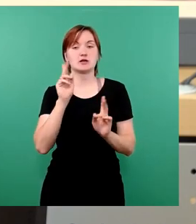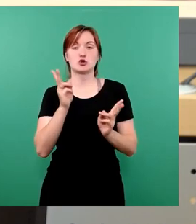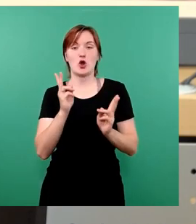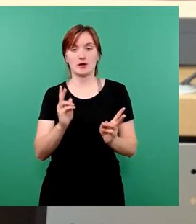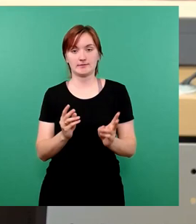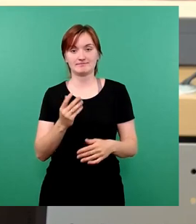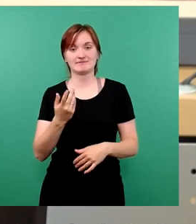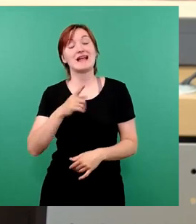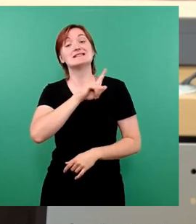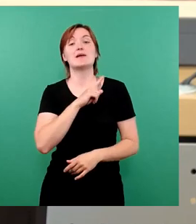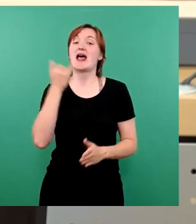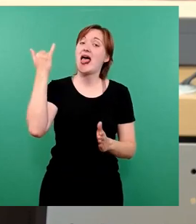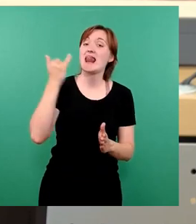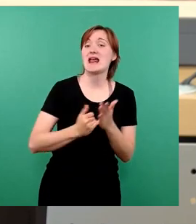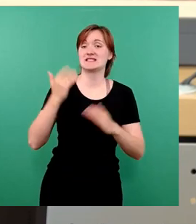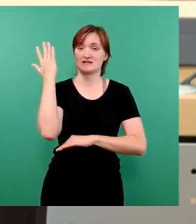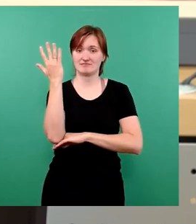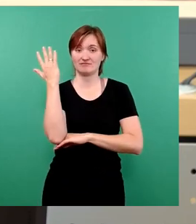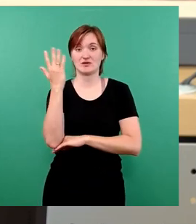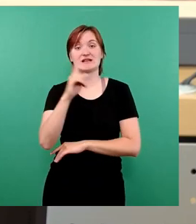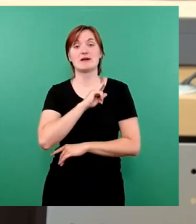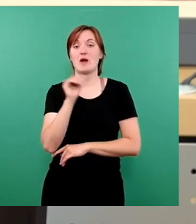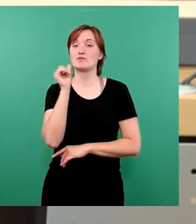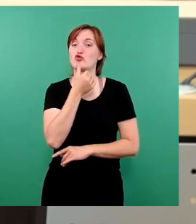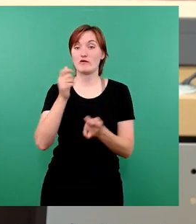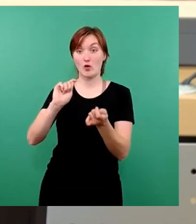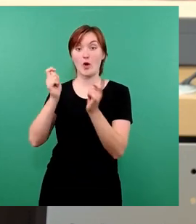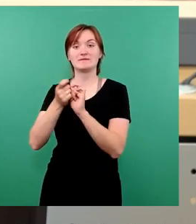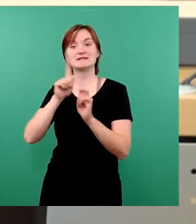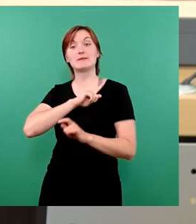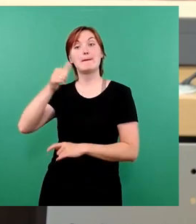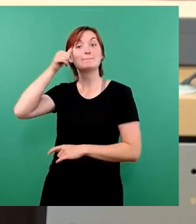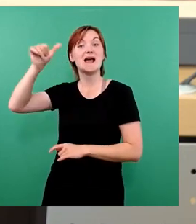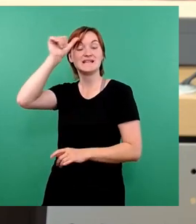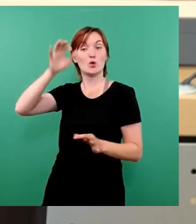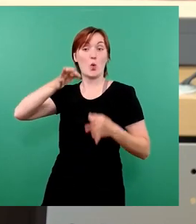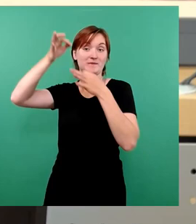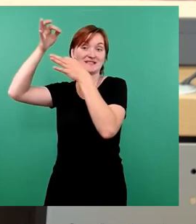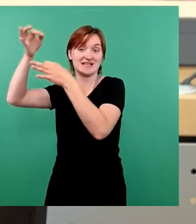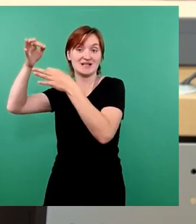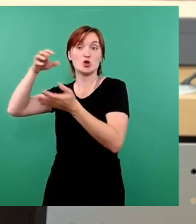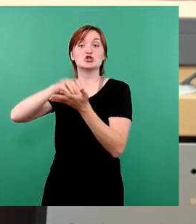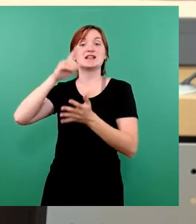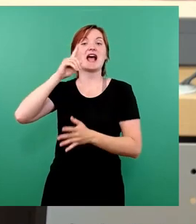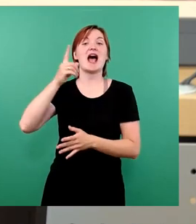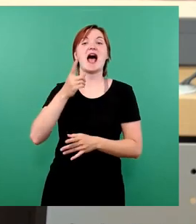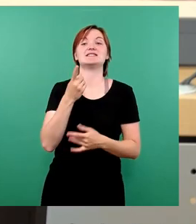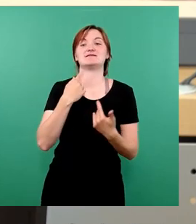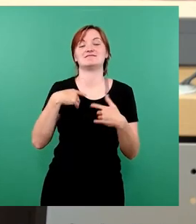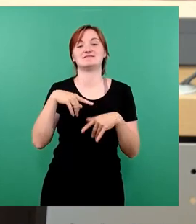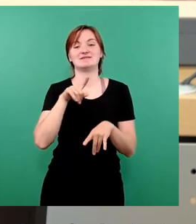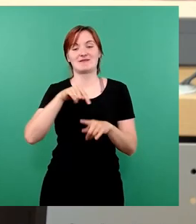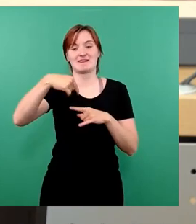letzte Stadtratsrede ist und ich aufgrund meiner beruflichen Veränderungen nach Berlin ziehe und mein Stadtratsmandat zum 1. September